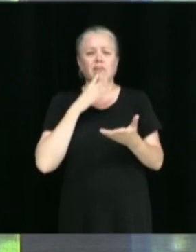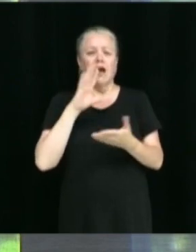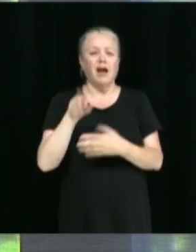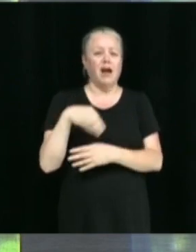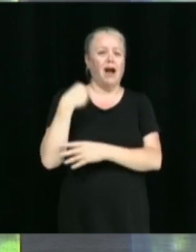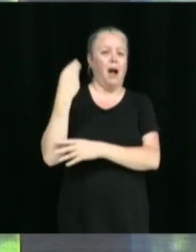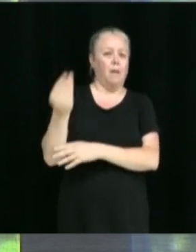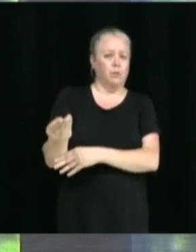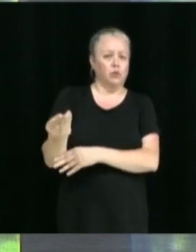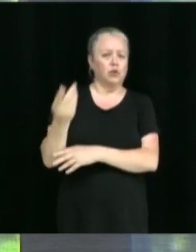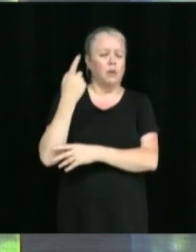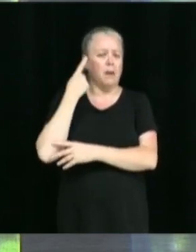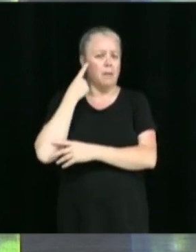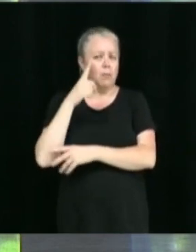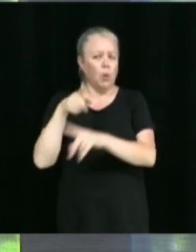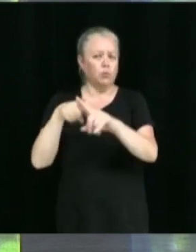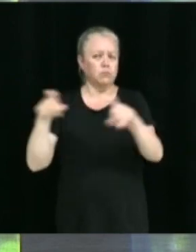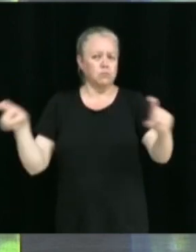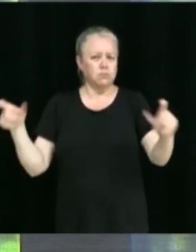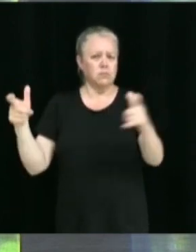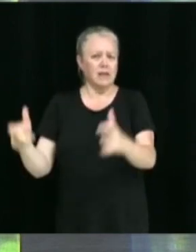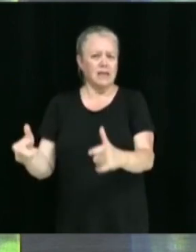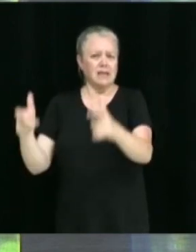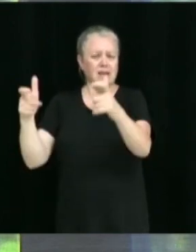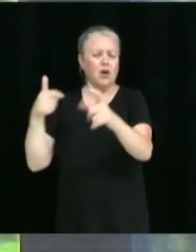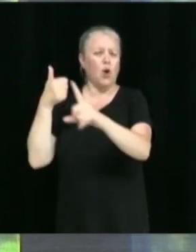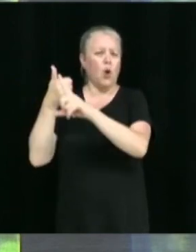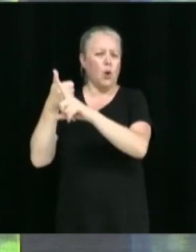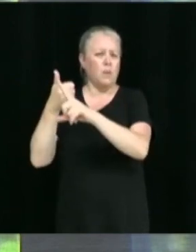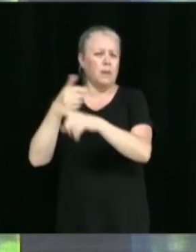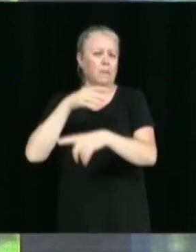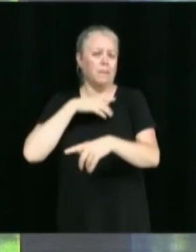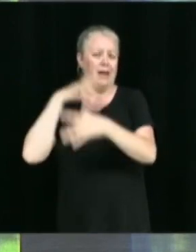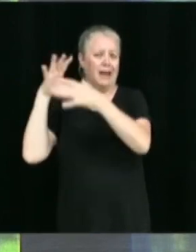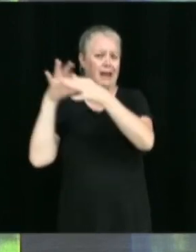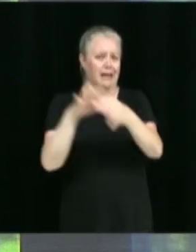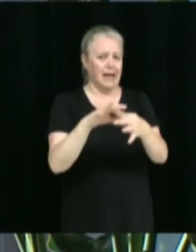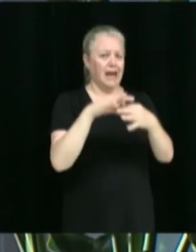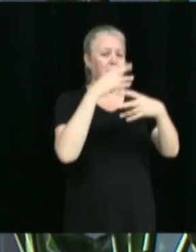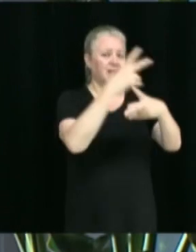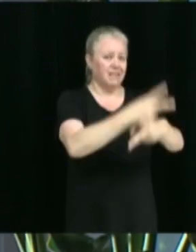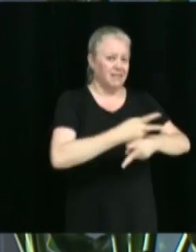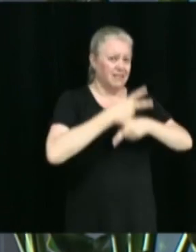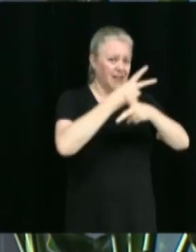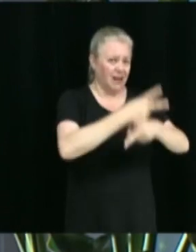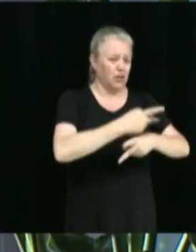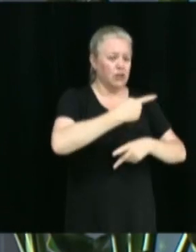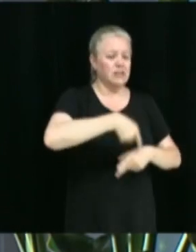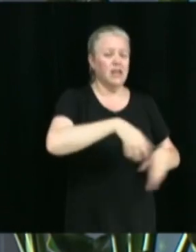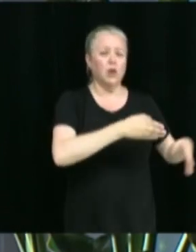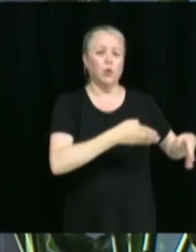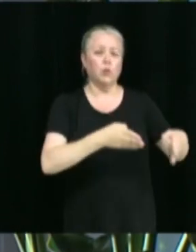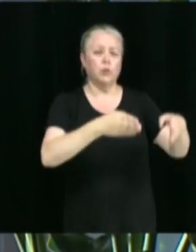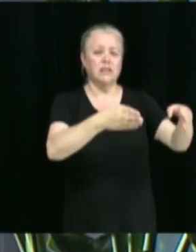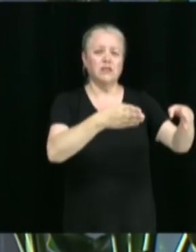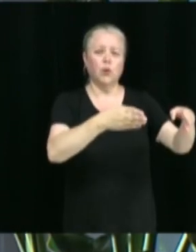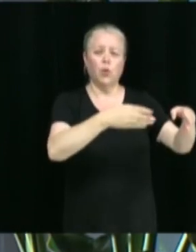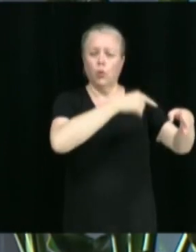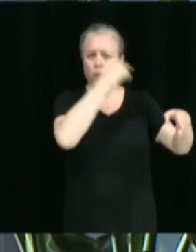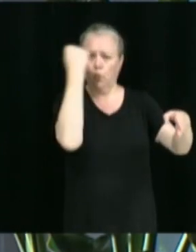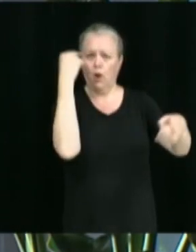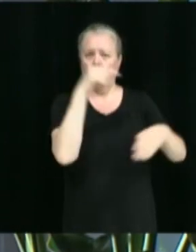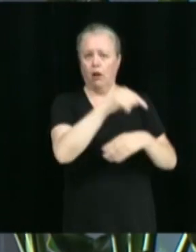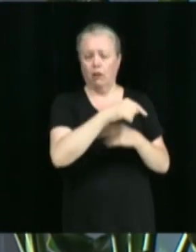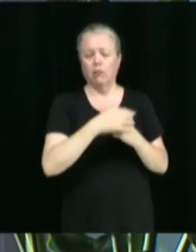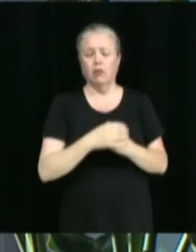immeubles assujettis à des travaux d'entretien du ruisseau noir et dépôt du projet de règlement. Oui, il s'agit